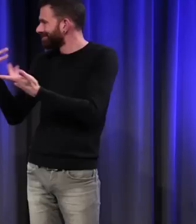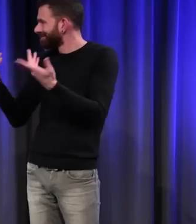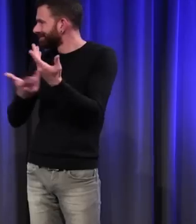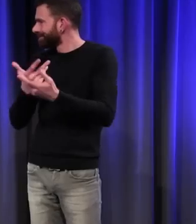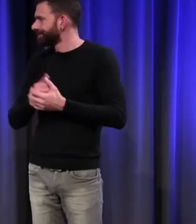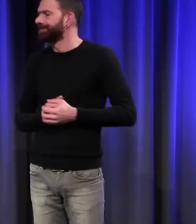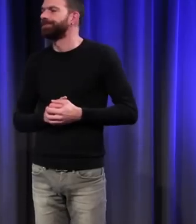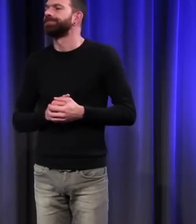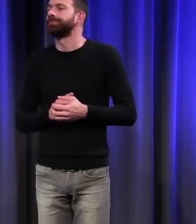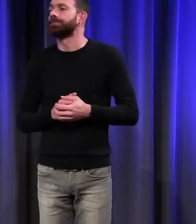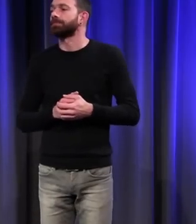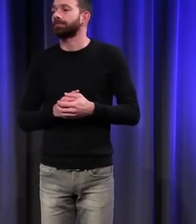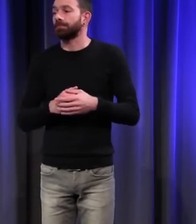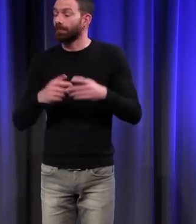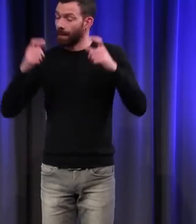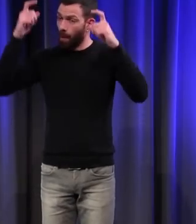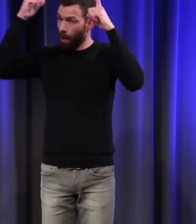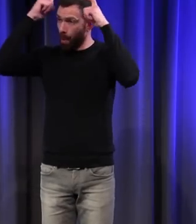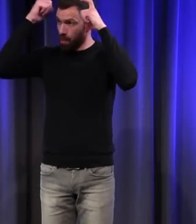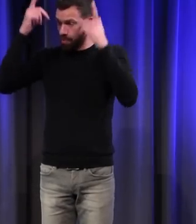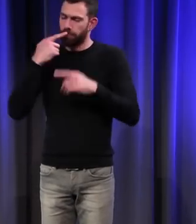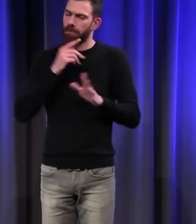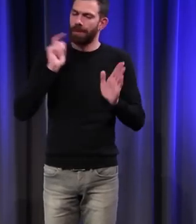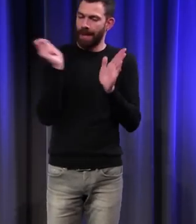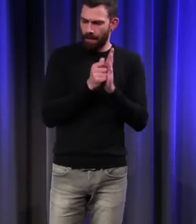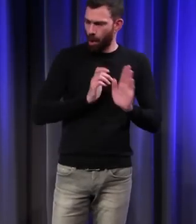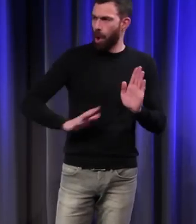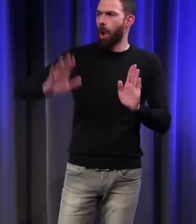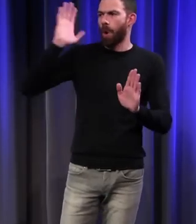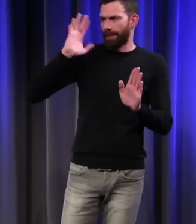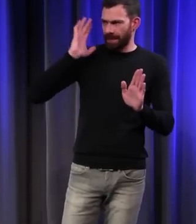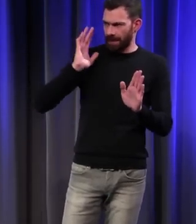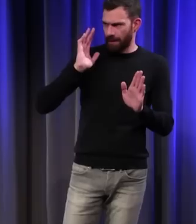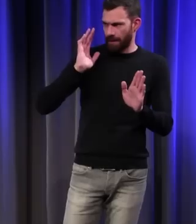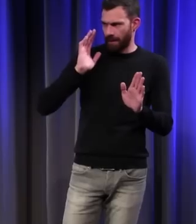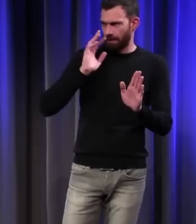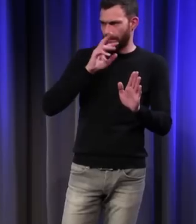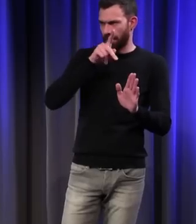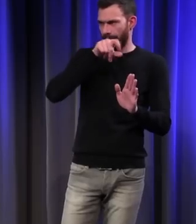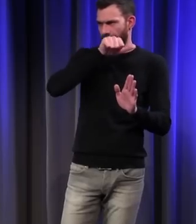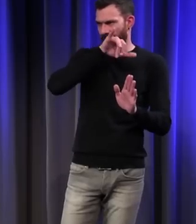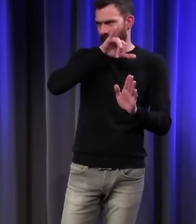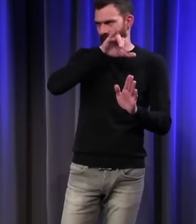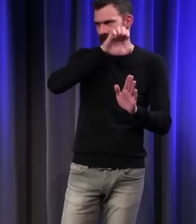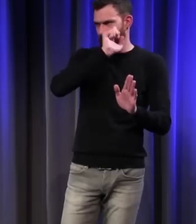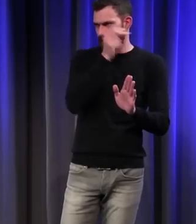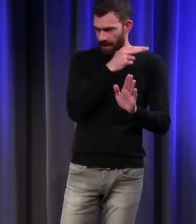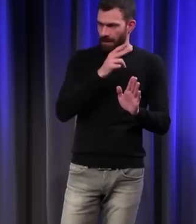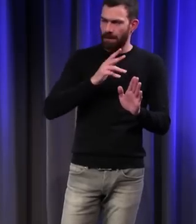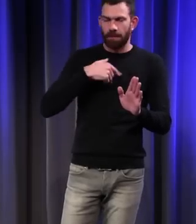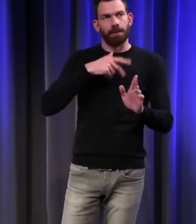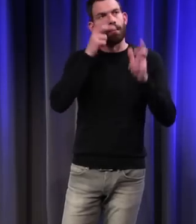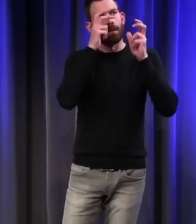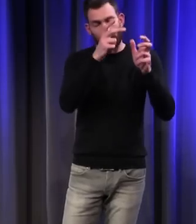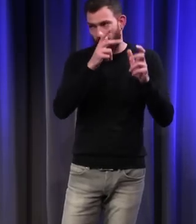Donc l'ours est vénéré dans l'Antiquité païenne et il continue d'être vénéré